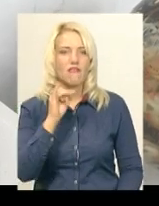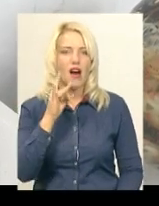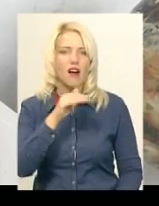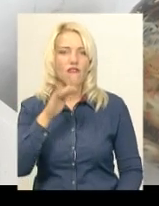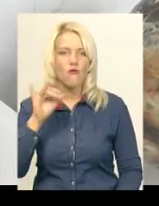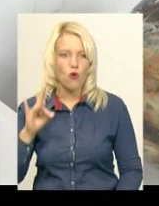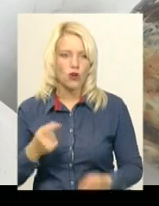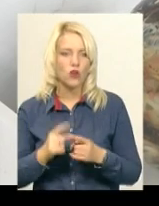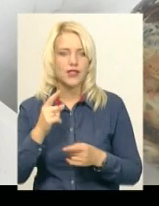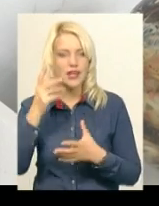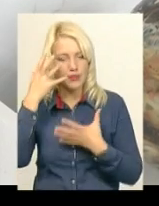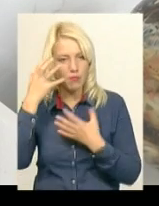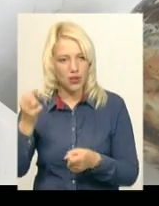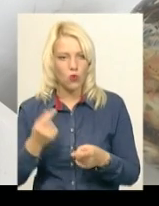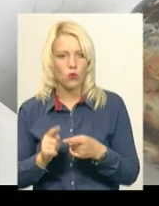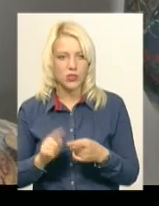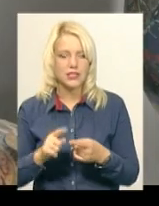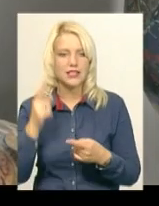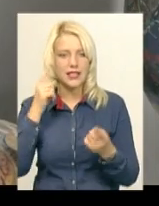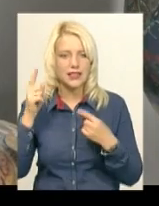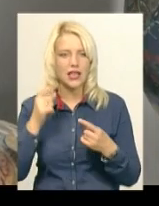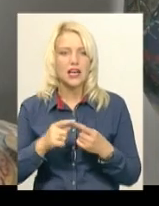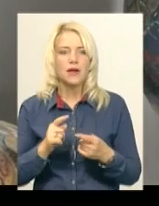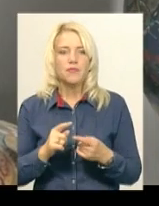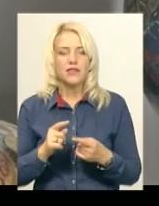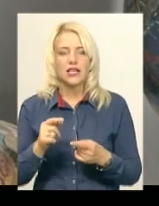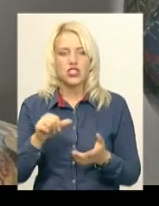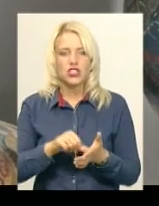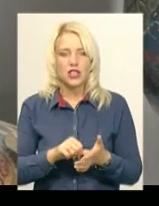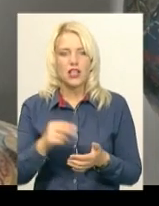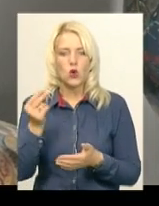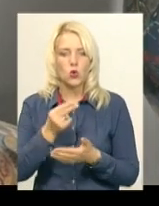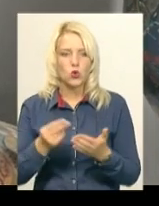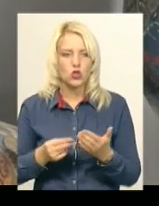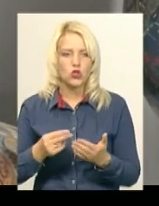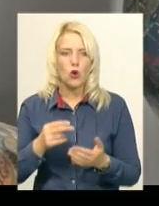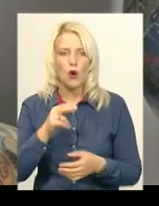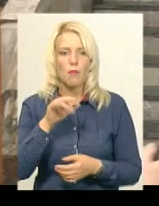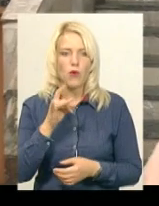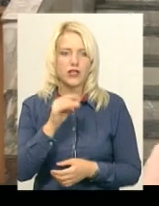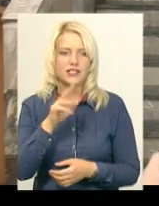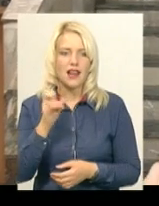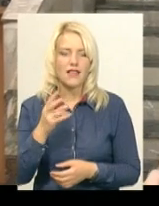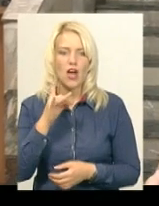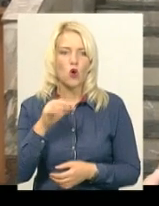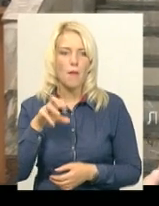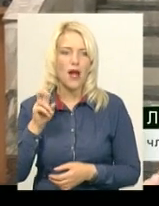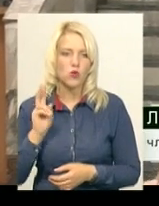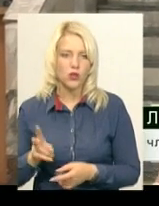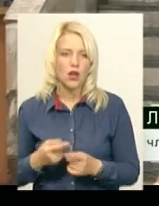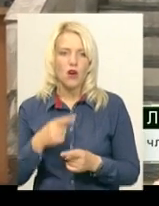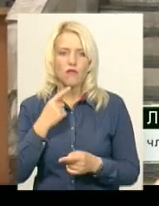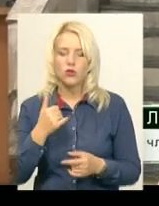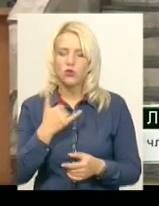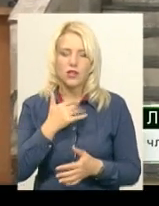прихильниць ідеї «Порцелянового відродження» – член арт-колегії Хмельницького журналу «Порцеляна» Людмила Карпінська-Романюк. Звісно, можливо, тому що в нас